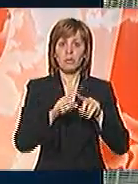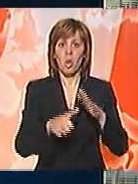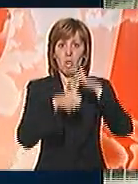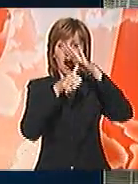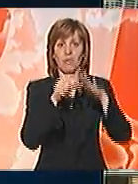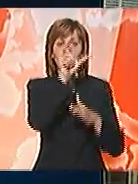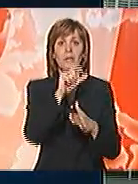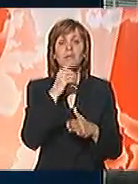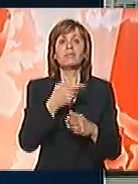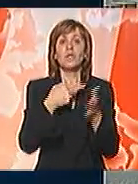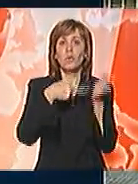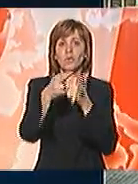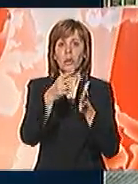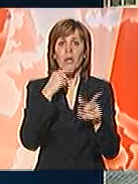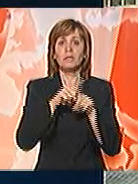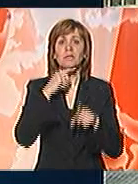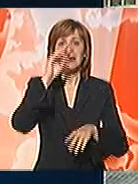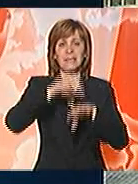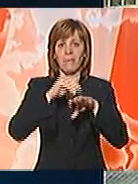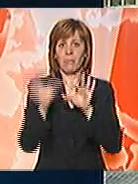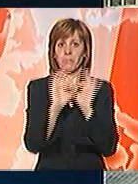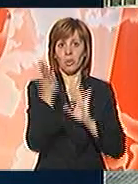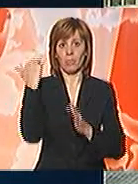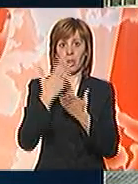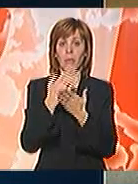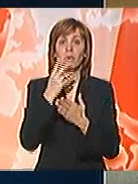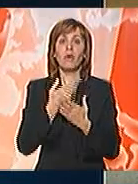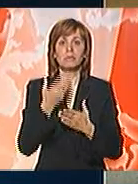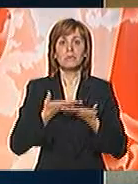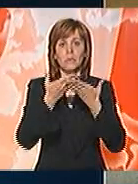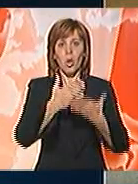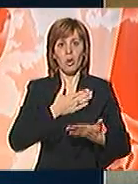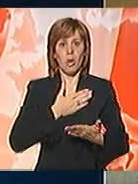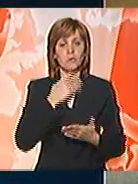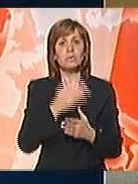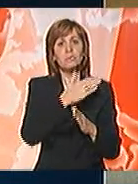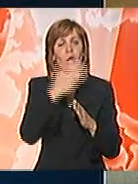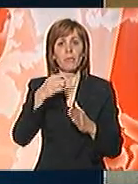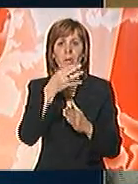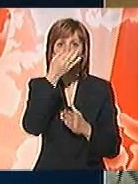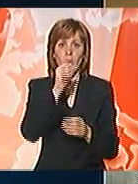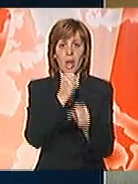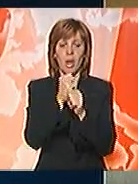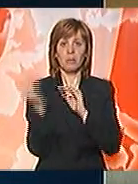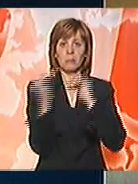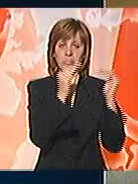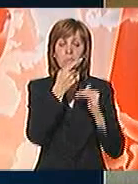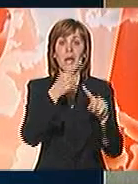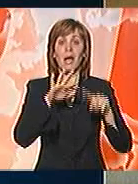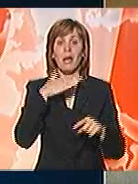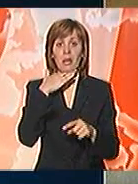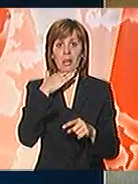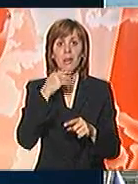tužilat Serge Bramerc koji je u izveštaju Savjetu bezbednosti izneo da Srbije nastavlja da unapređuje saradnju sa Hagom. Predsjednik Spodnju